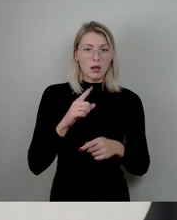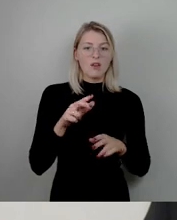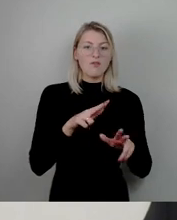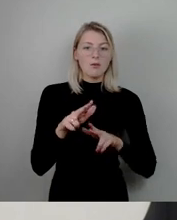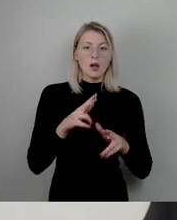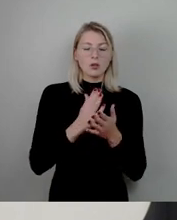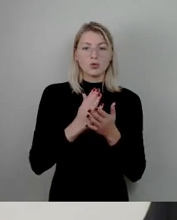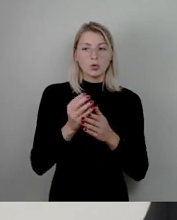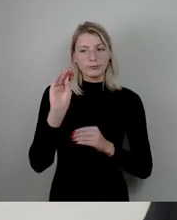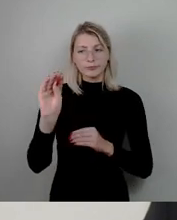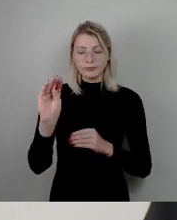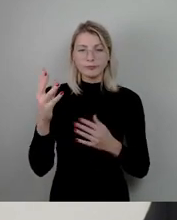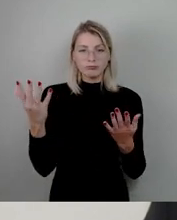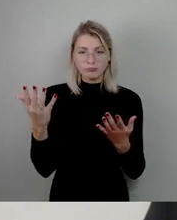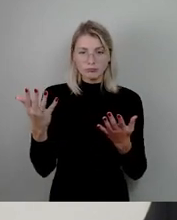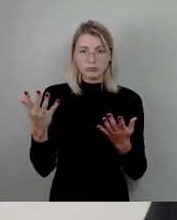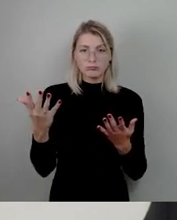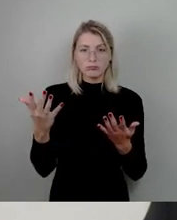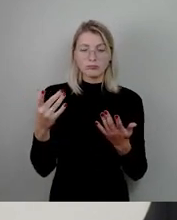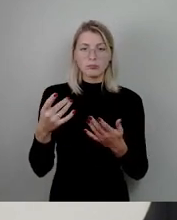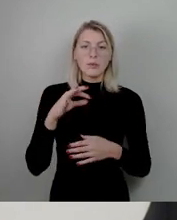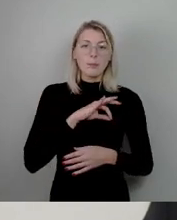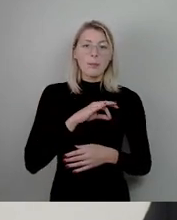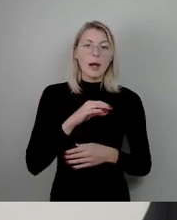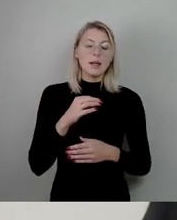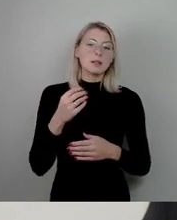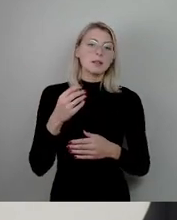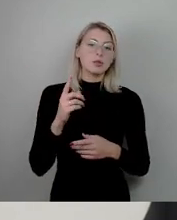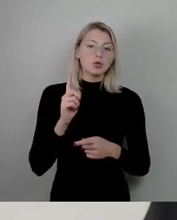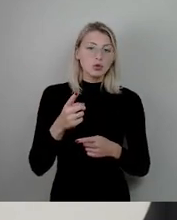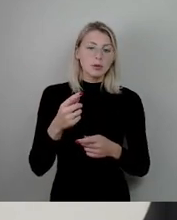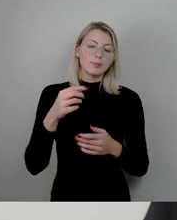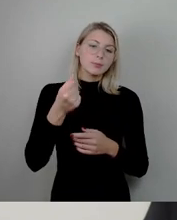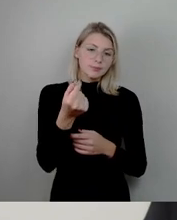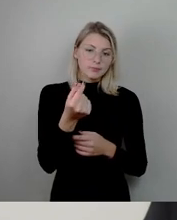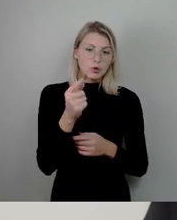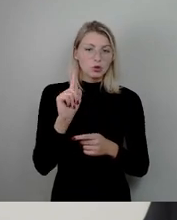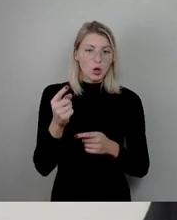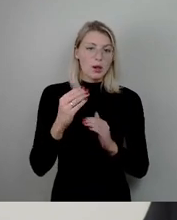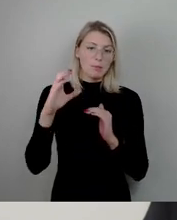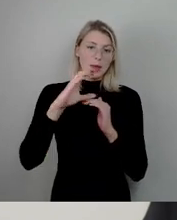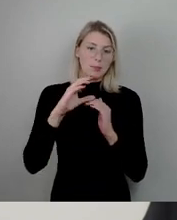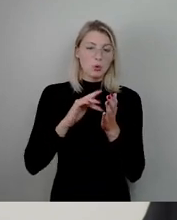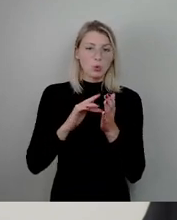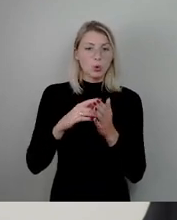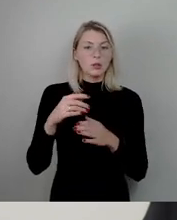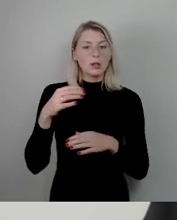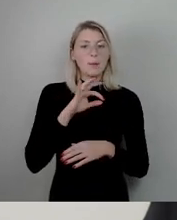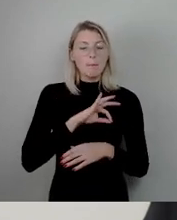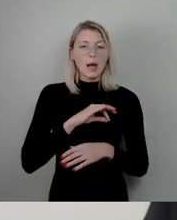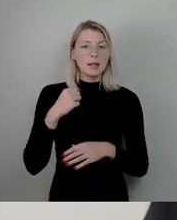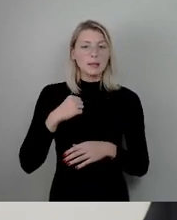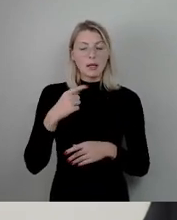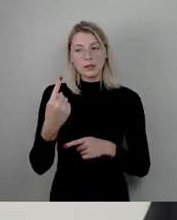herangetragen, die Preissumme zu erhöhen. Warum? Weil die Preisträgerinnen in der Regel ja freiberufliche